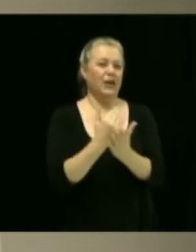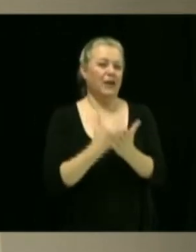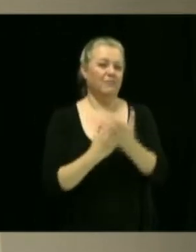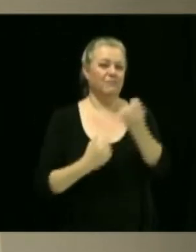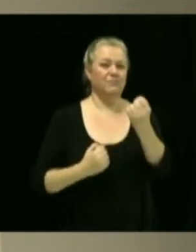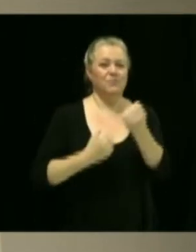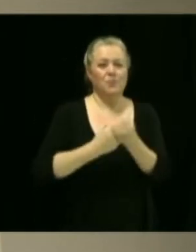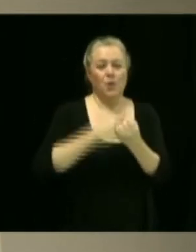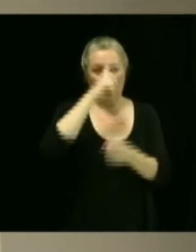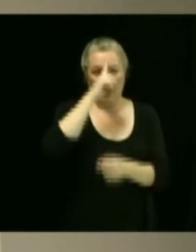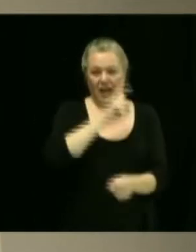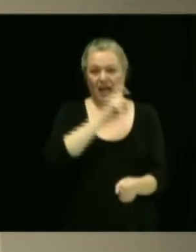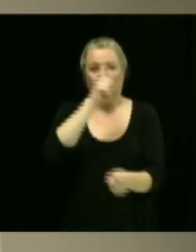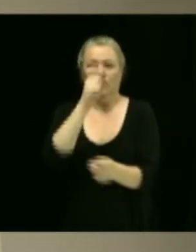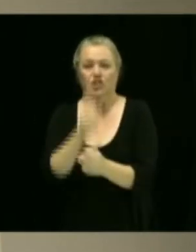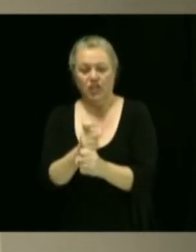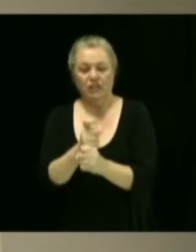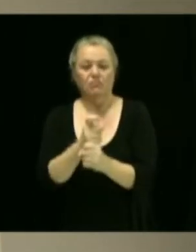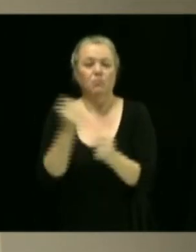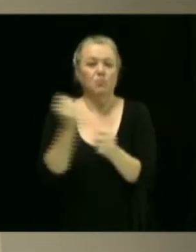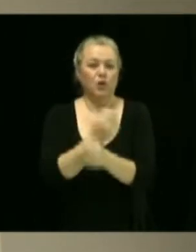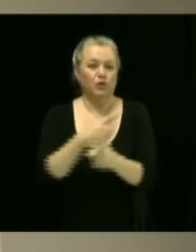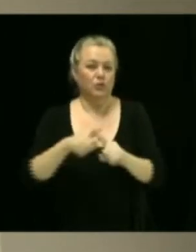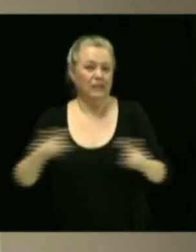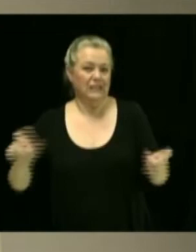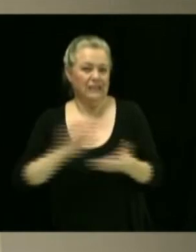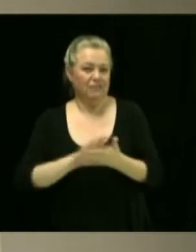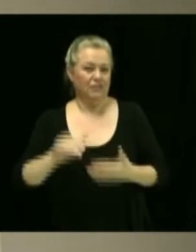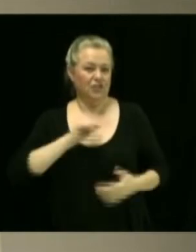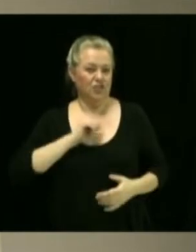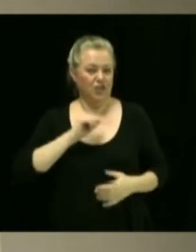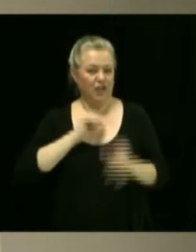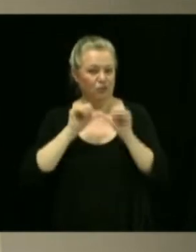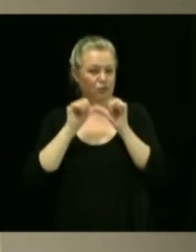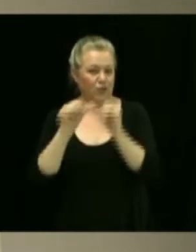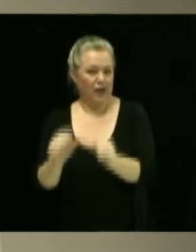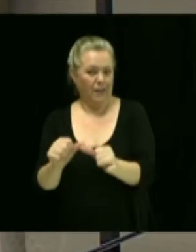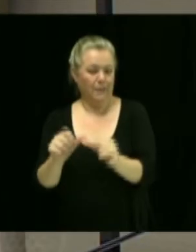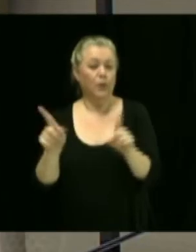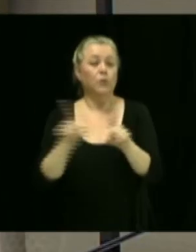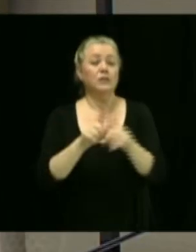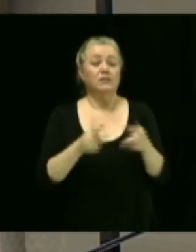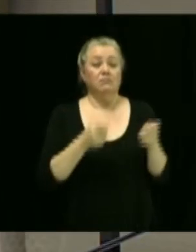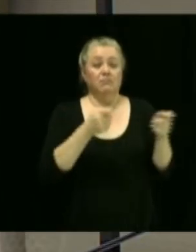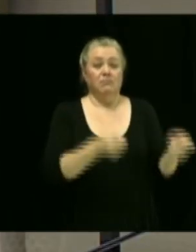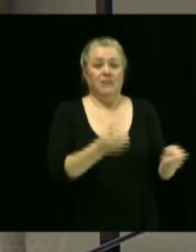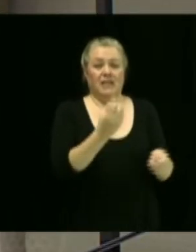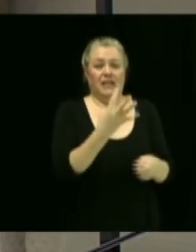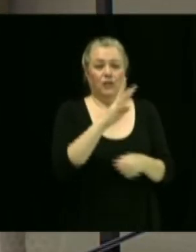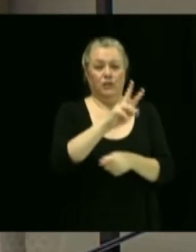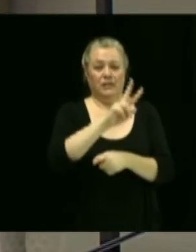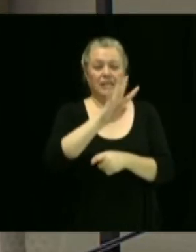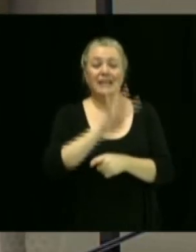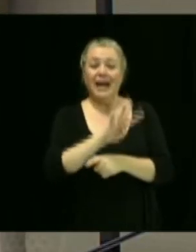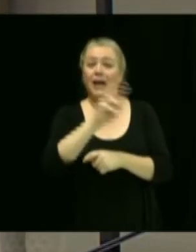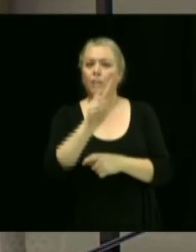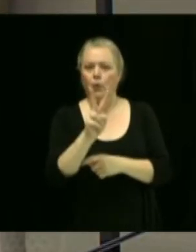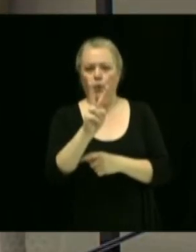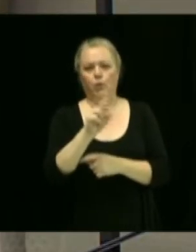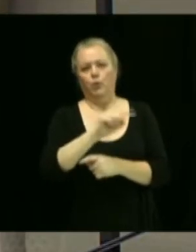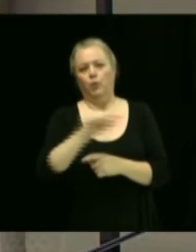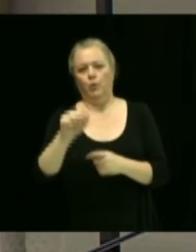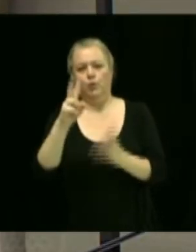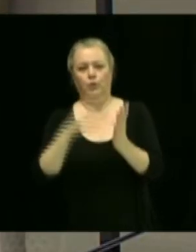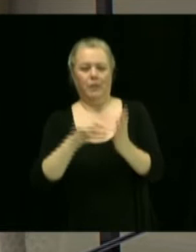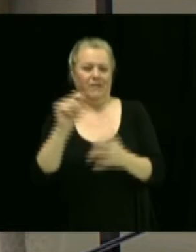'hygiène personnel durable et dépôt du projet de règlement 1442-2021. Oui, on vient modifier notre règlement qui décrète le